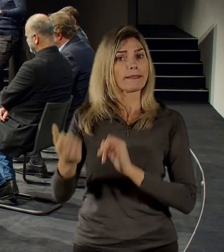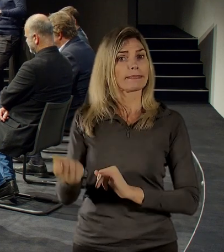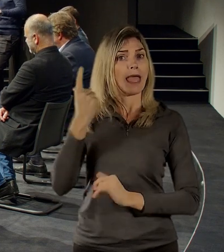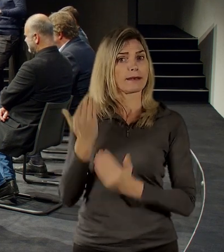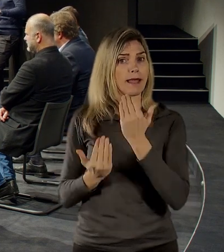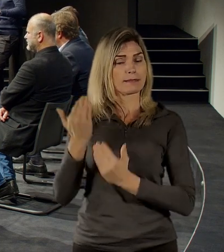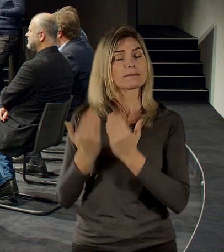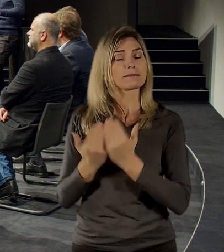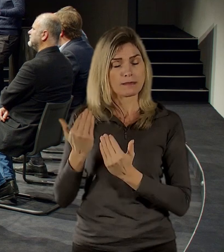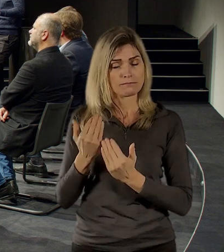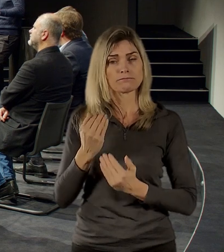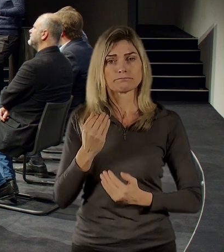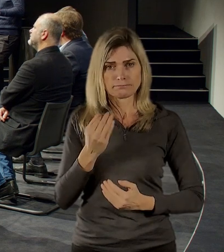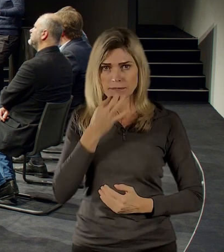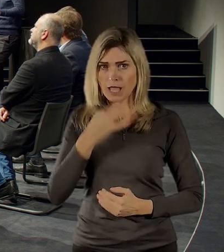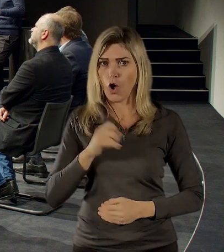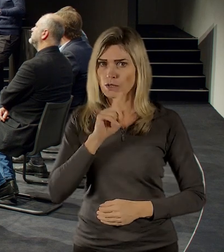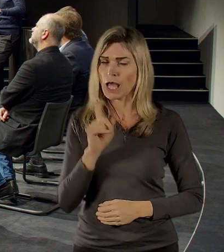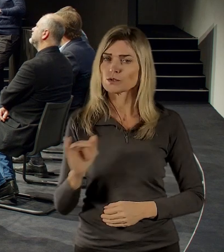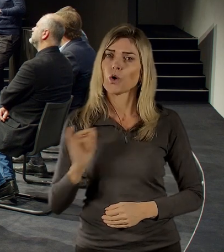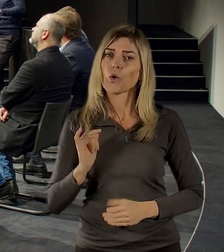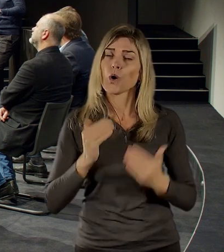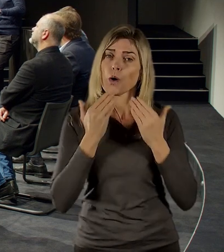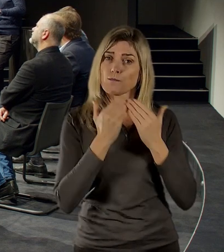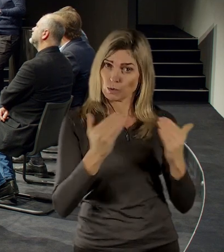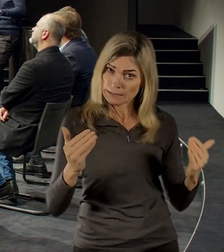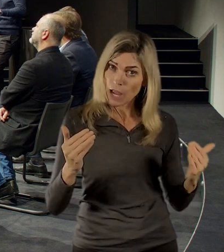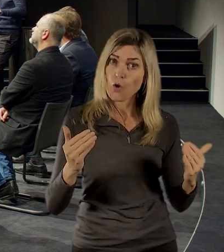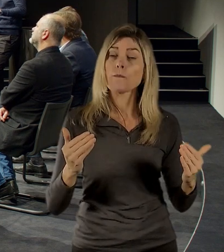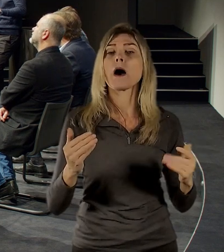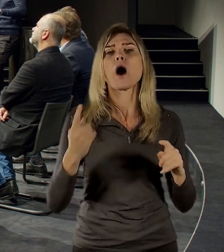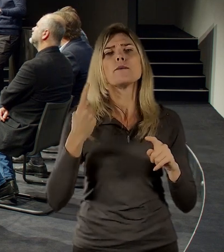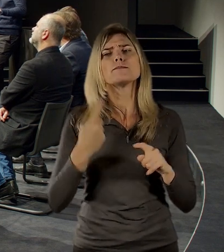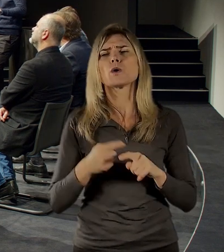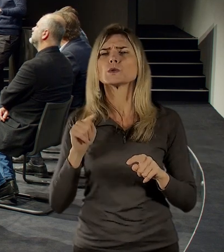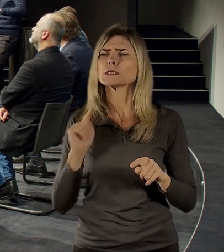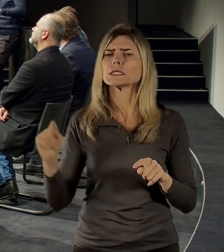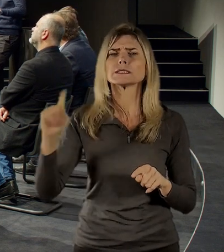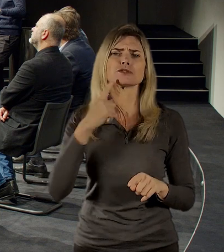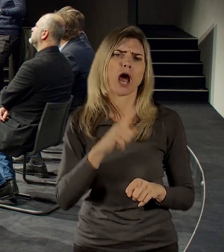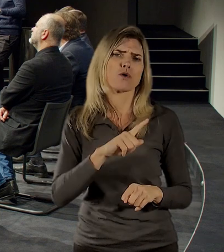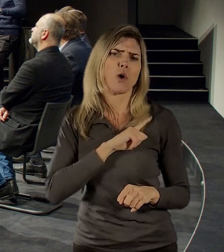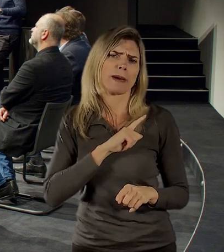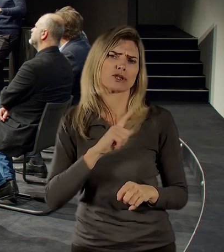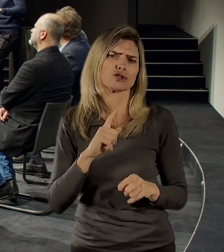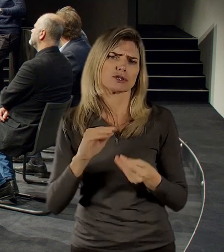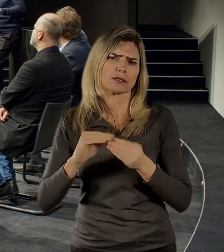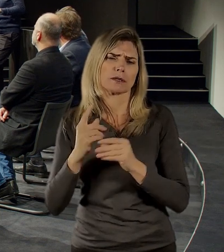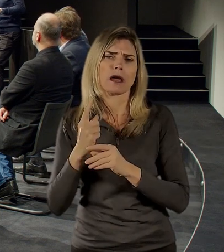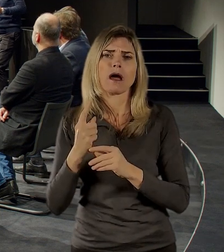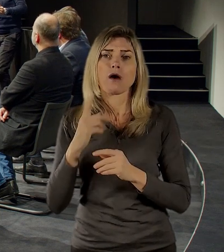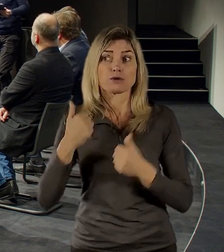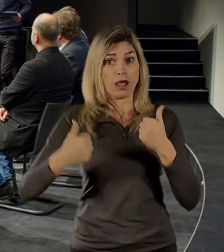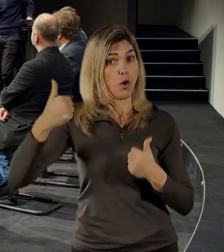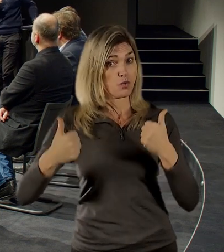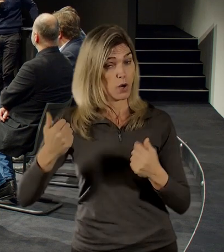diváka u obrazovek. Jaký vztah bude mít muzeum ke komerčním muzeím s podobnými tématy? Bude se s nimi o návštěvníky prát,